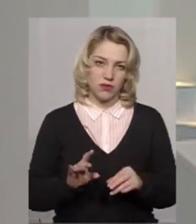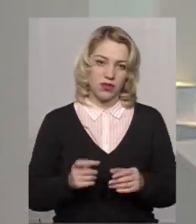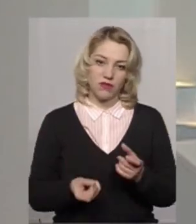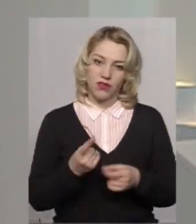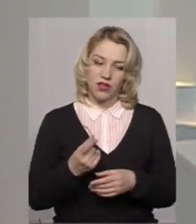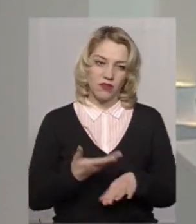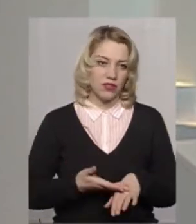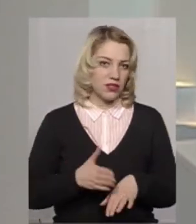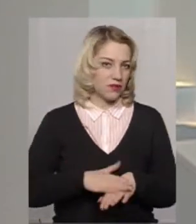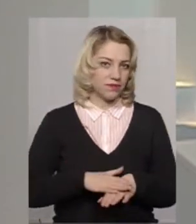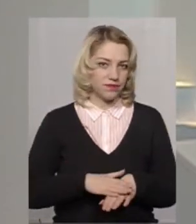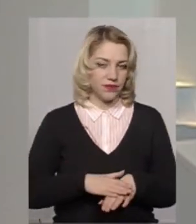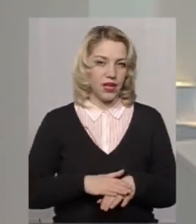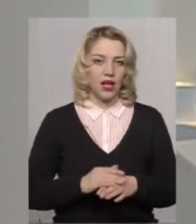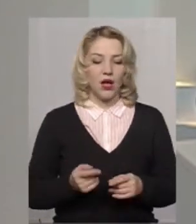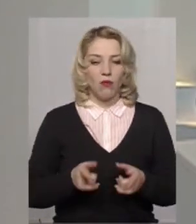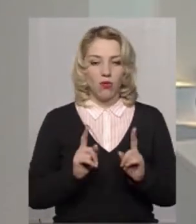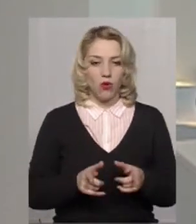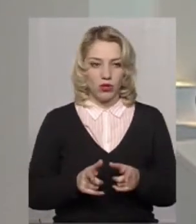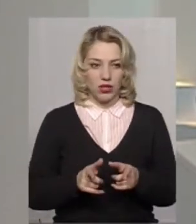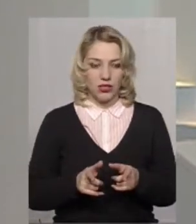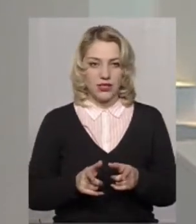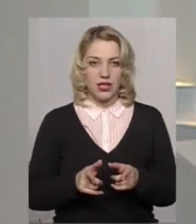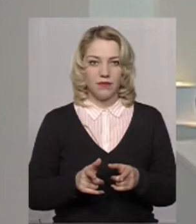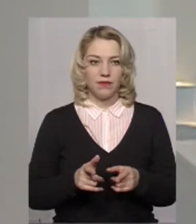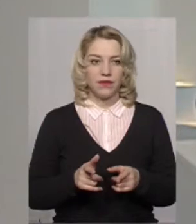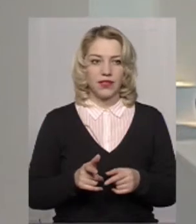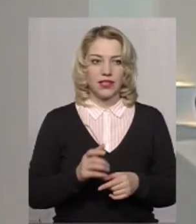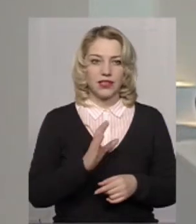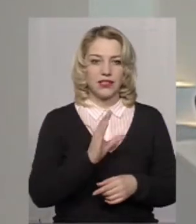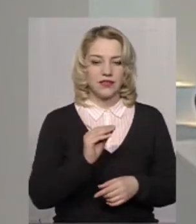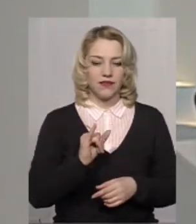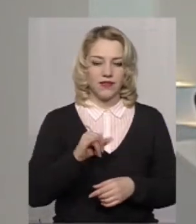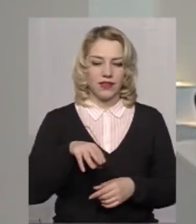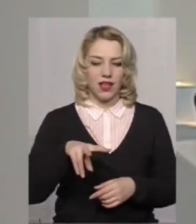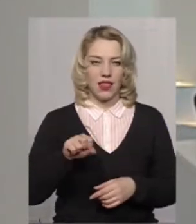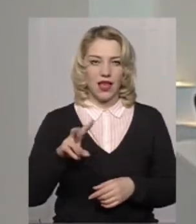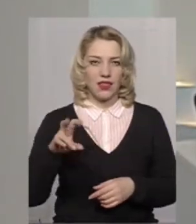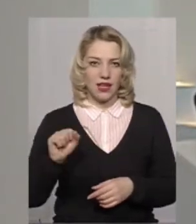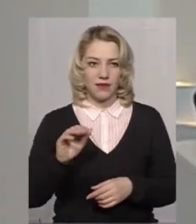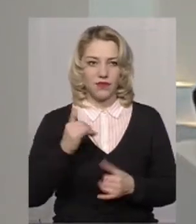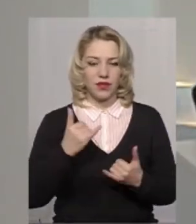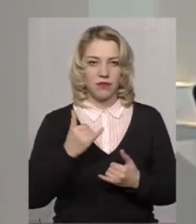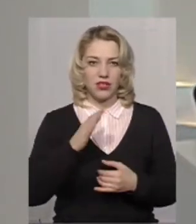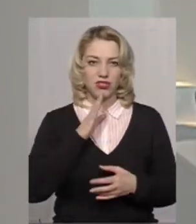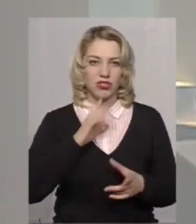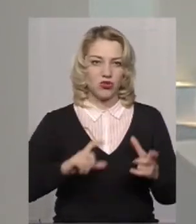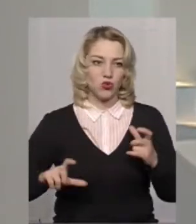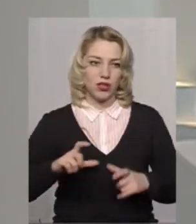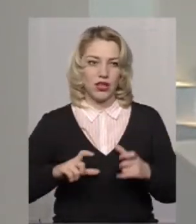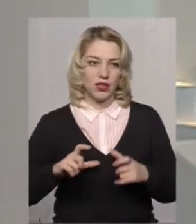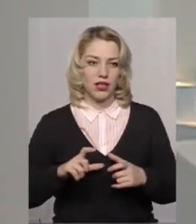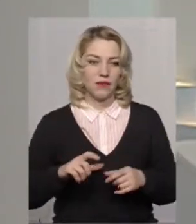виявилося дуже непросто. Погодилася, назвемо її Світланою, теперішня студентка,